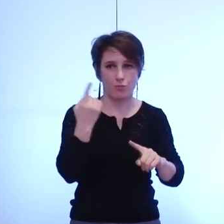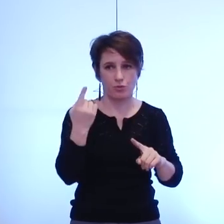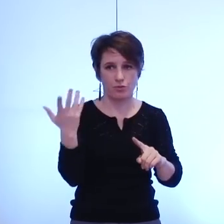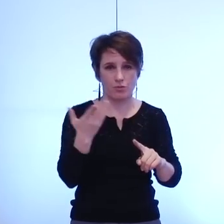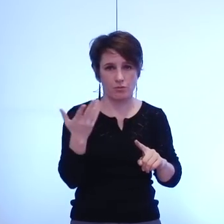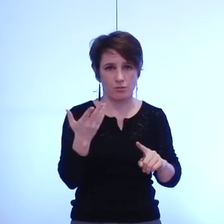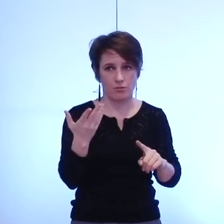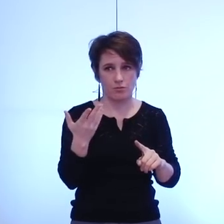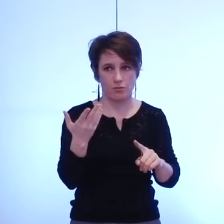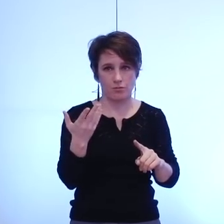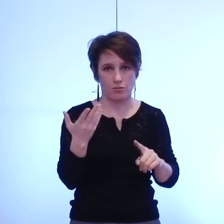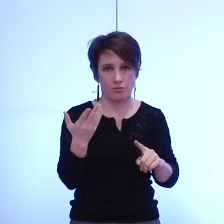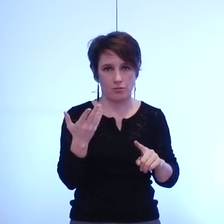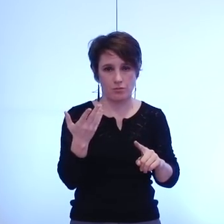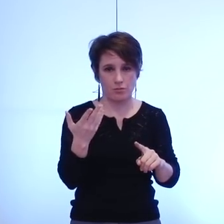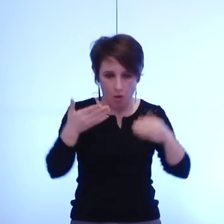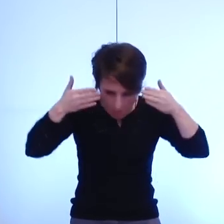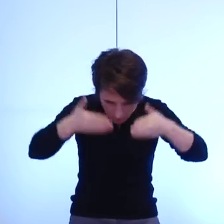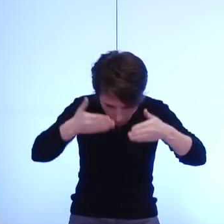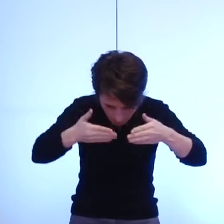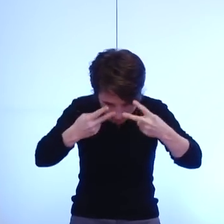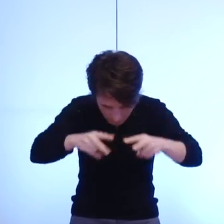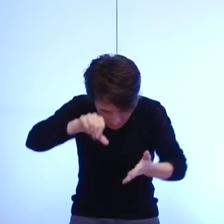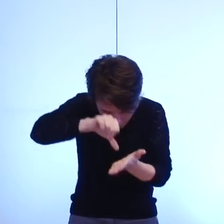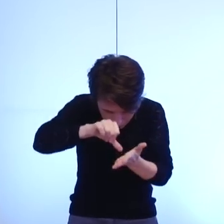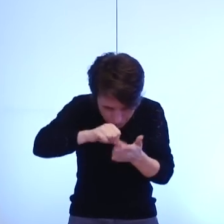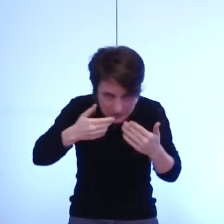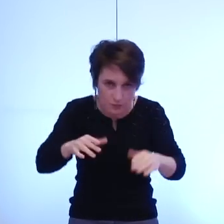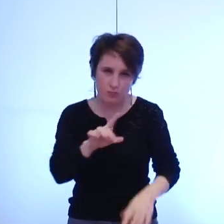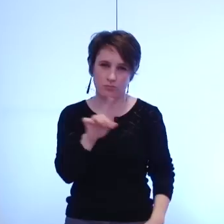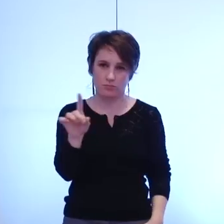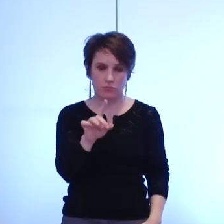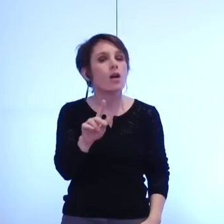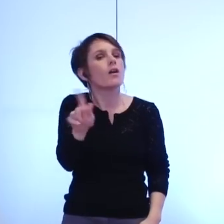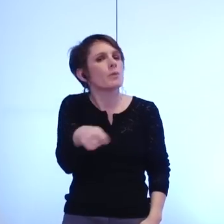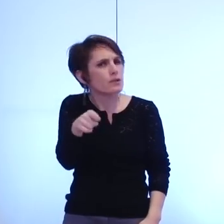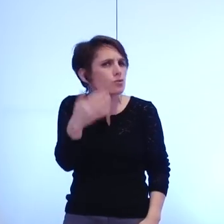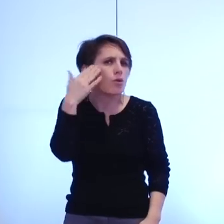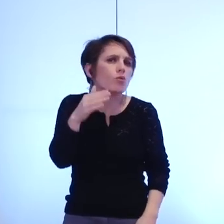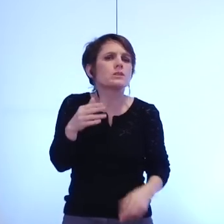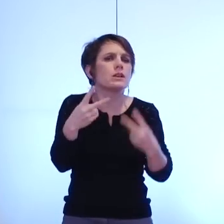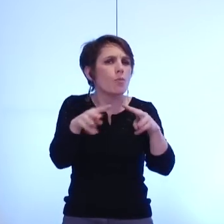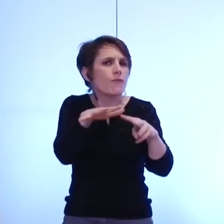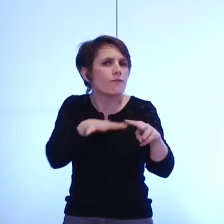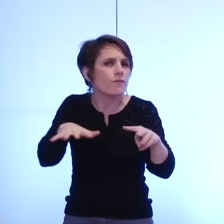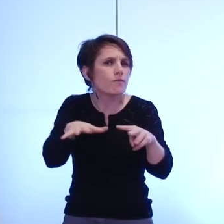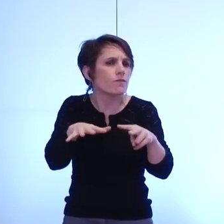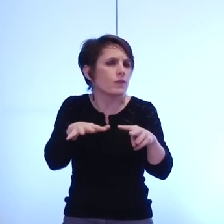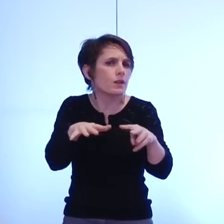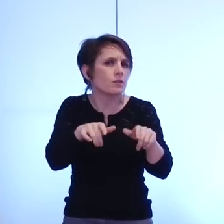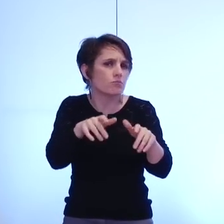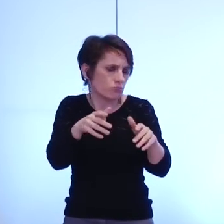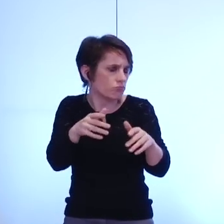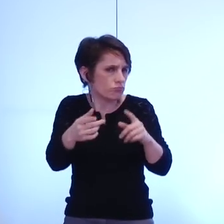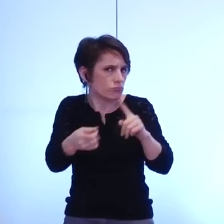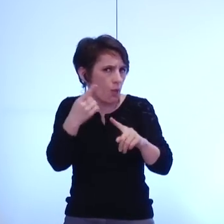simplement au travers du prisme de l'urbain même si le fait urbain est une réalité forte dans notre agglomération